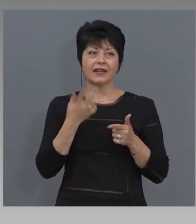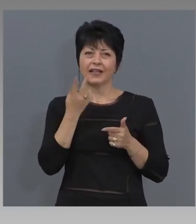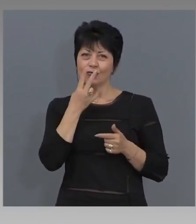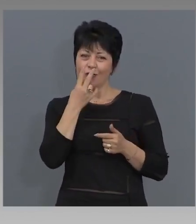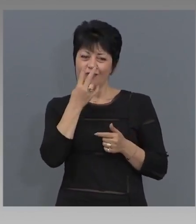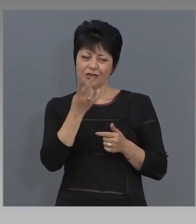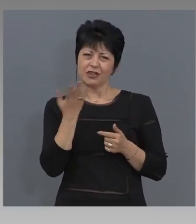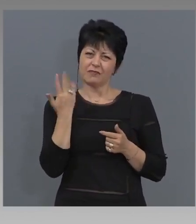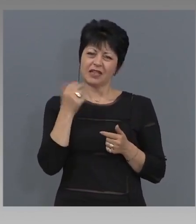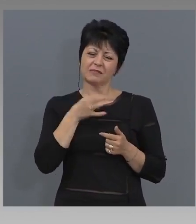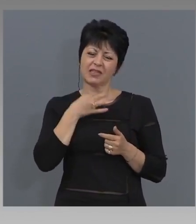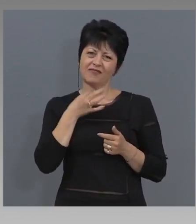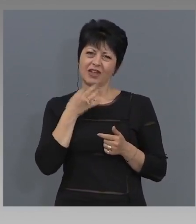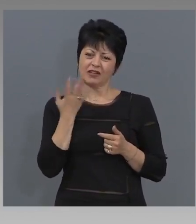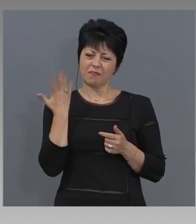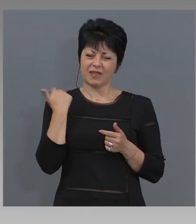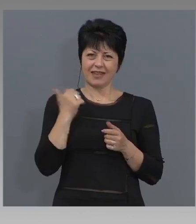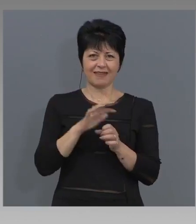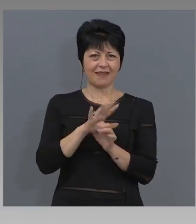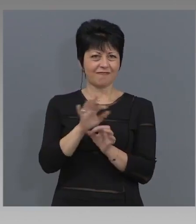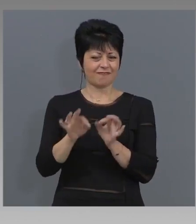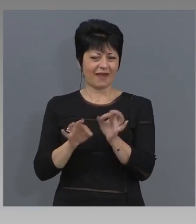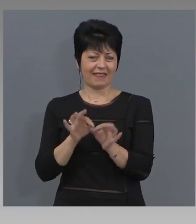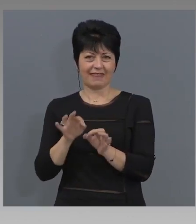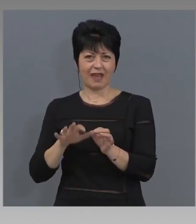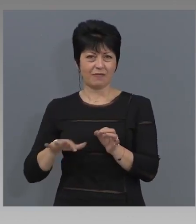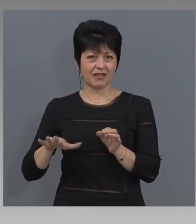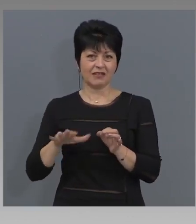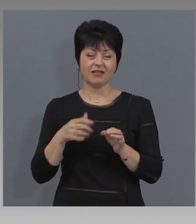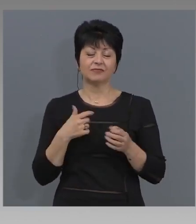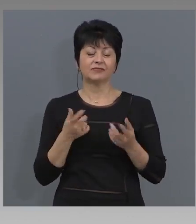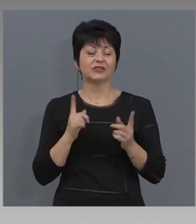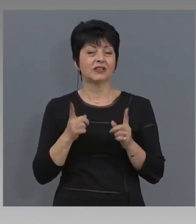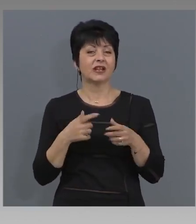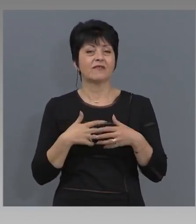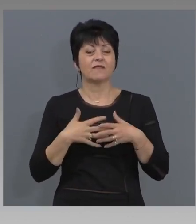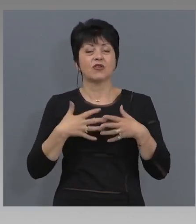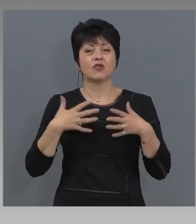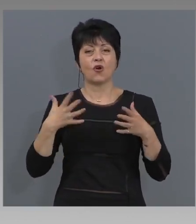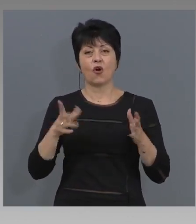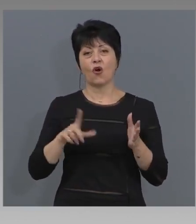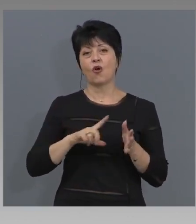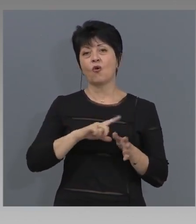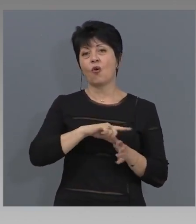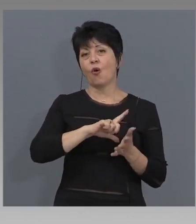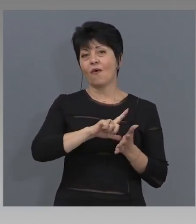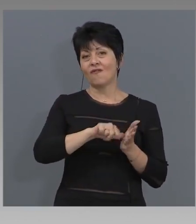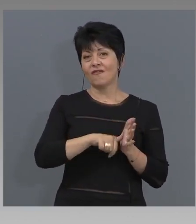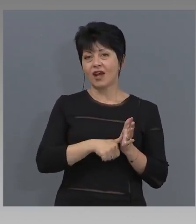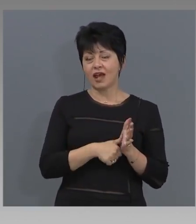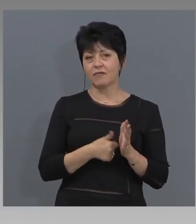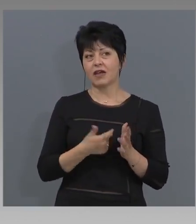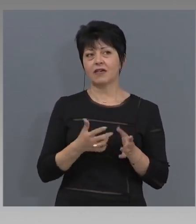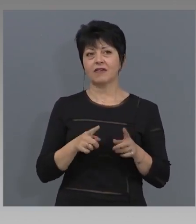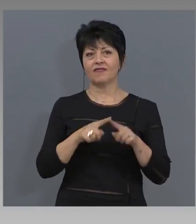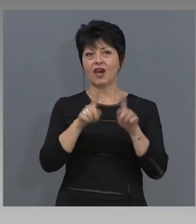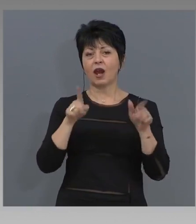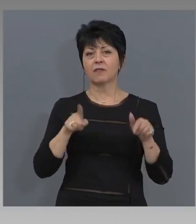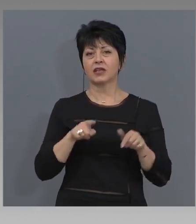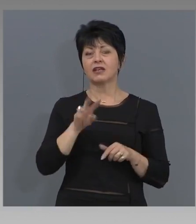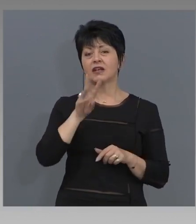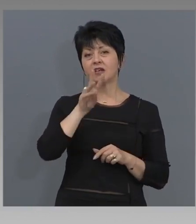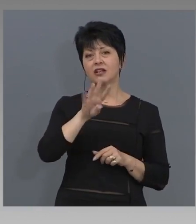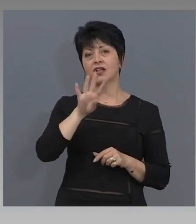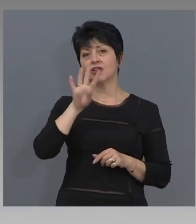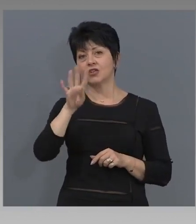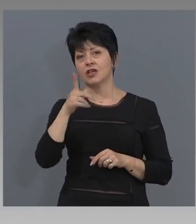го виждаме преди пандемията, ще отнеме доста дълго време в рамките между 2, 3, 4 години, в зависимост от това как се